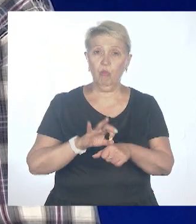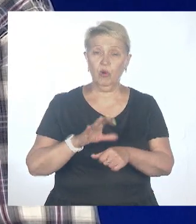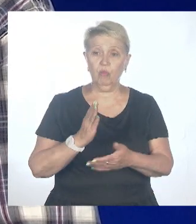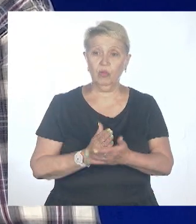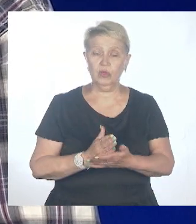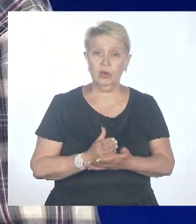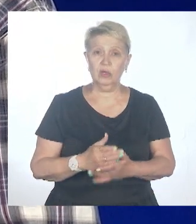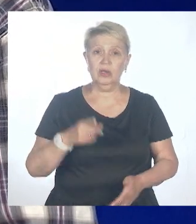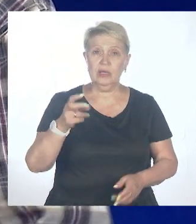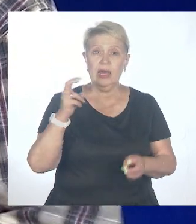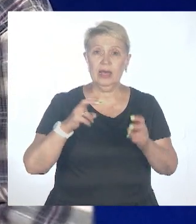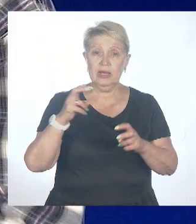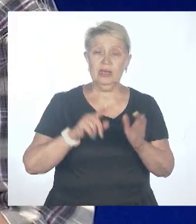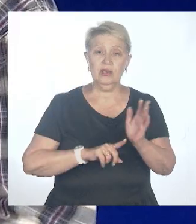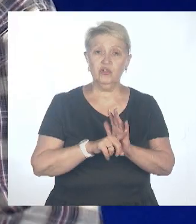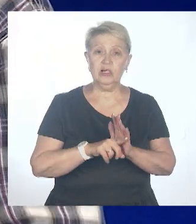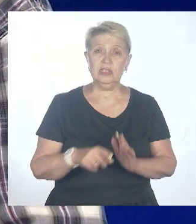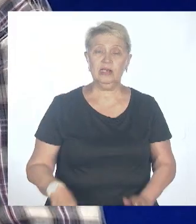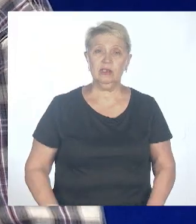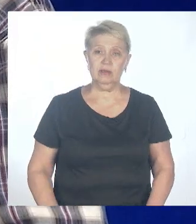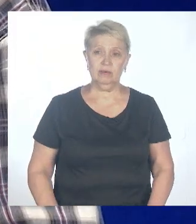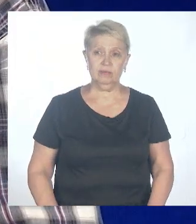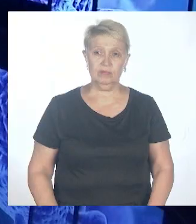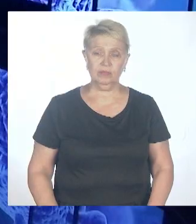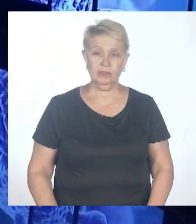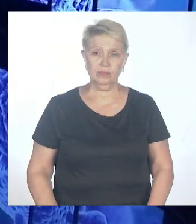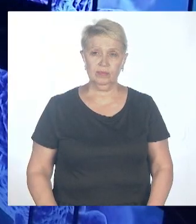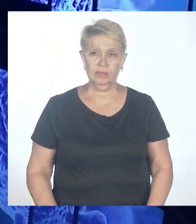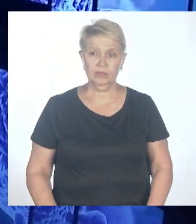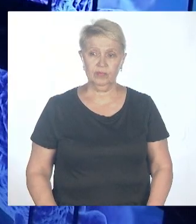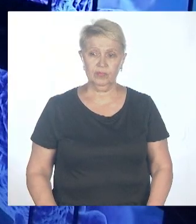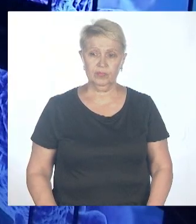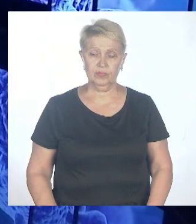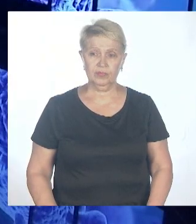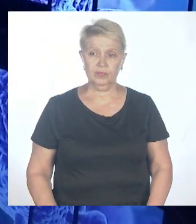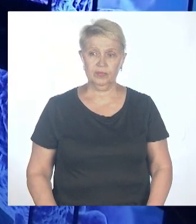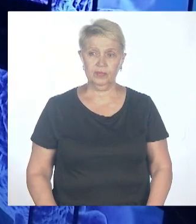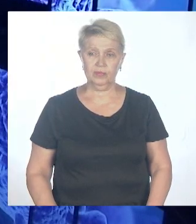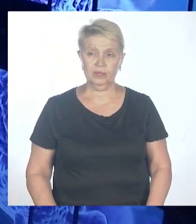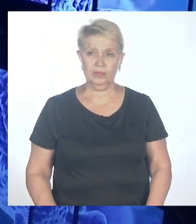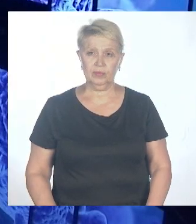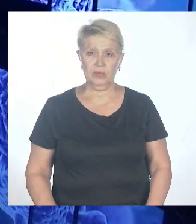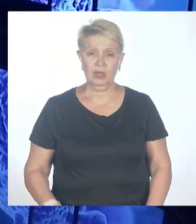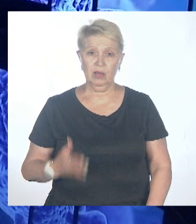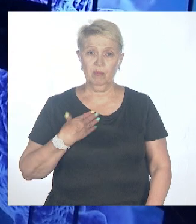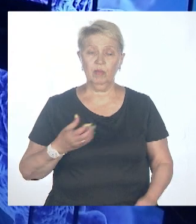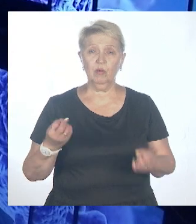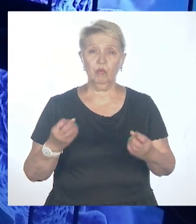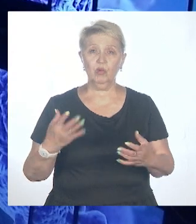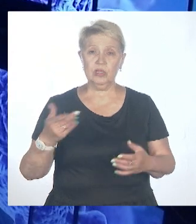человечеству. Ну, это, конечно, условно, очень красиво сказано, что они начали искать. Мы просто с ними столкнулись.